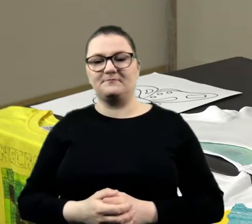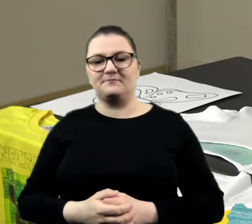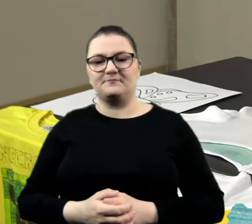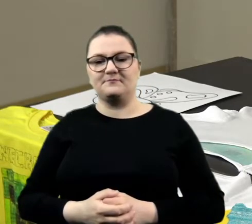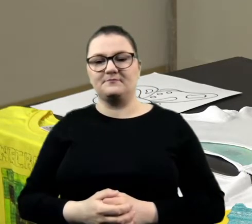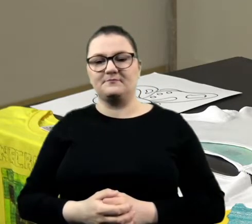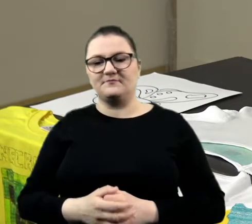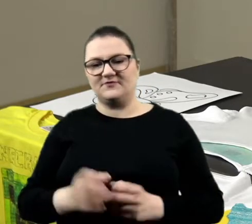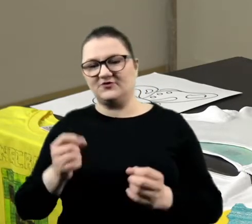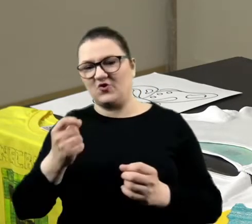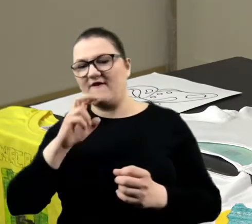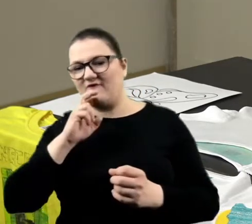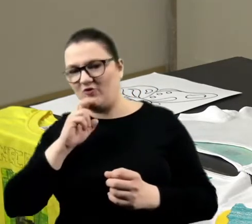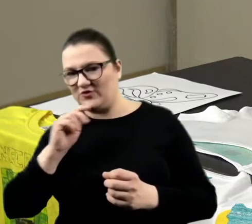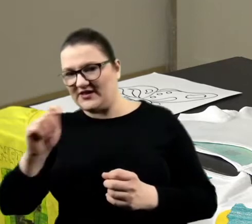No, trochę wody.